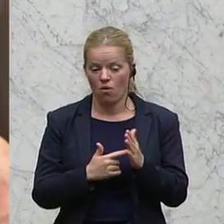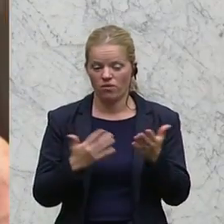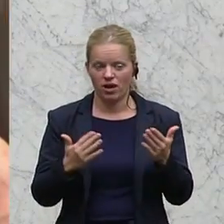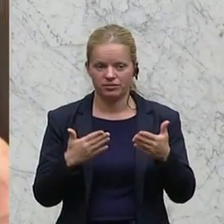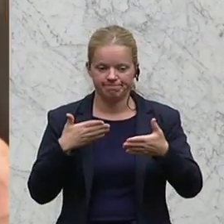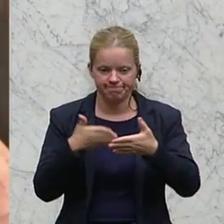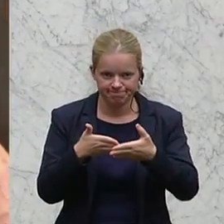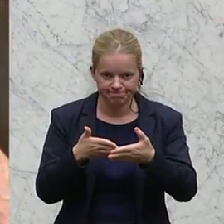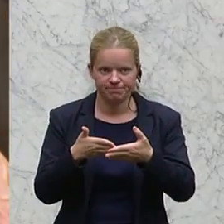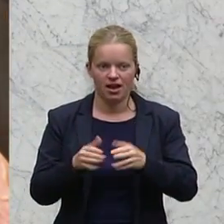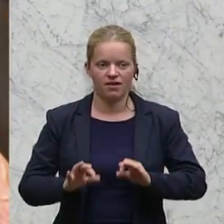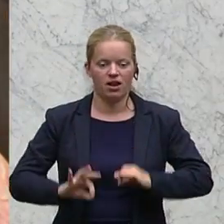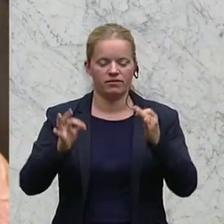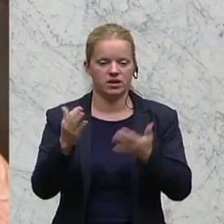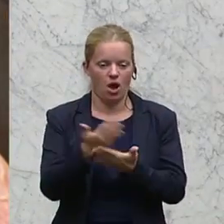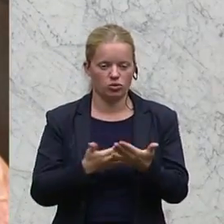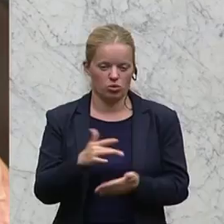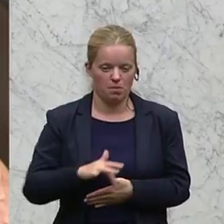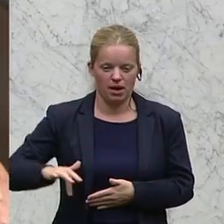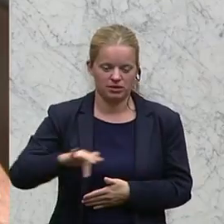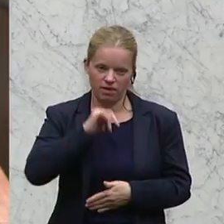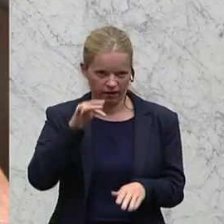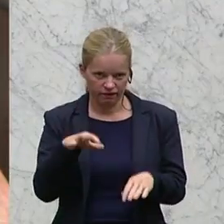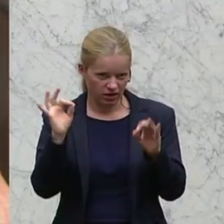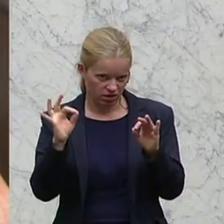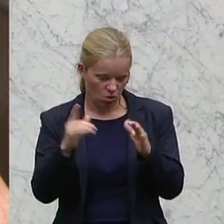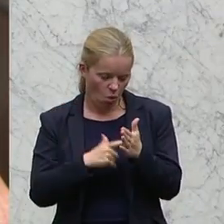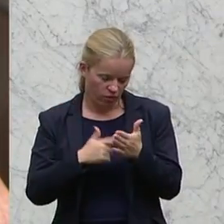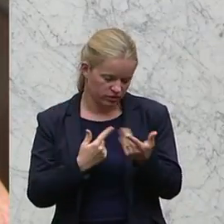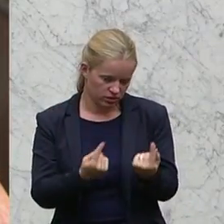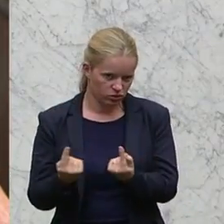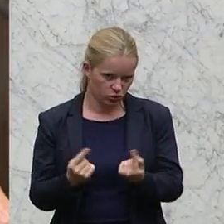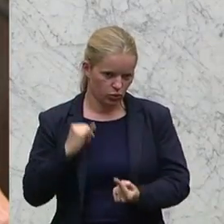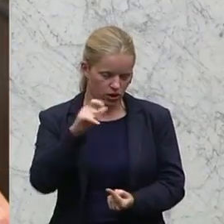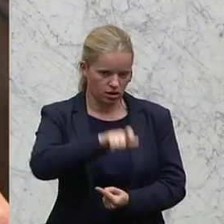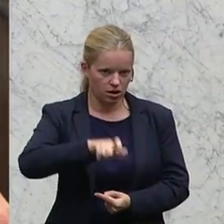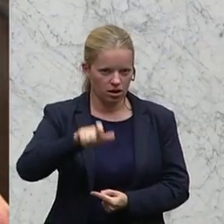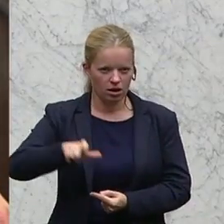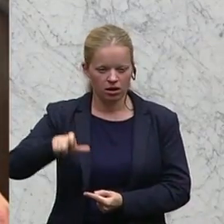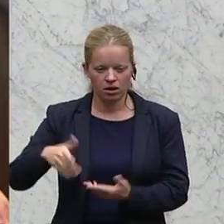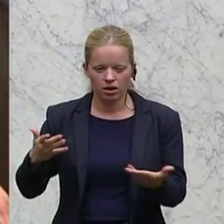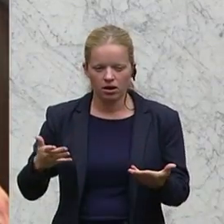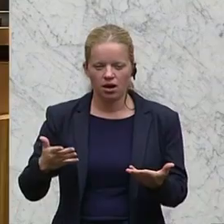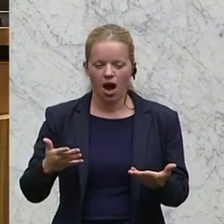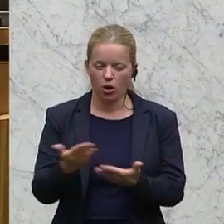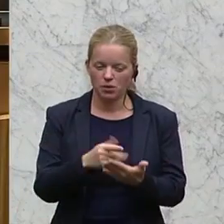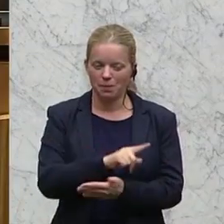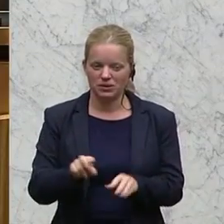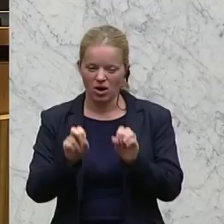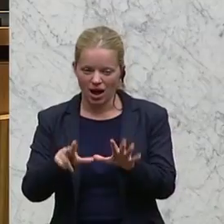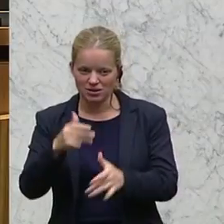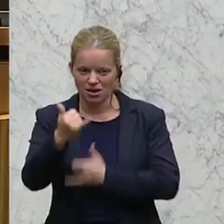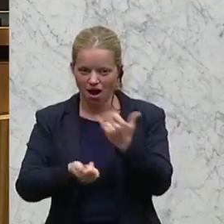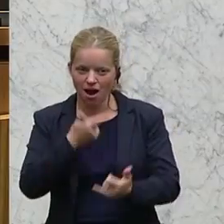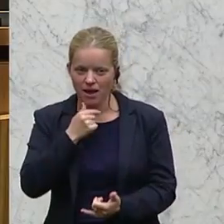bei der Suche nach einem qualifizierten Ausbildungsplatz. Die Wichtigkeit einer Ausbildung bis 18 ist nicht in der